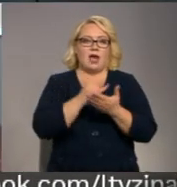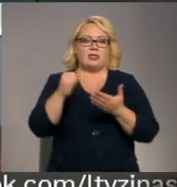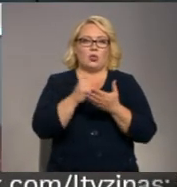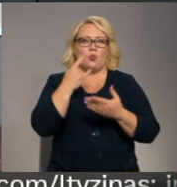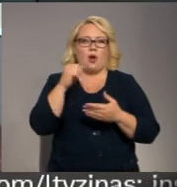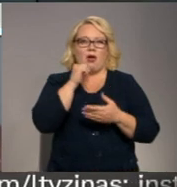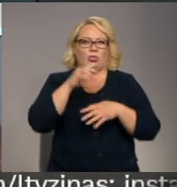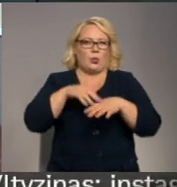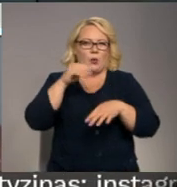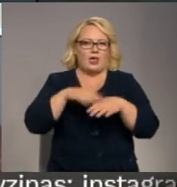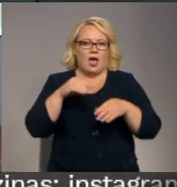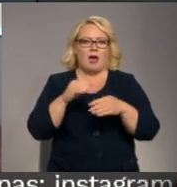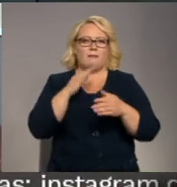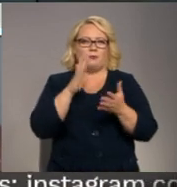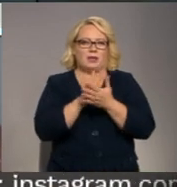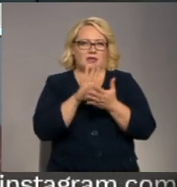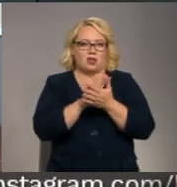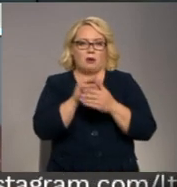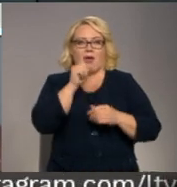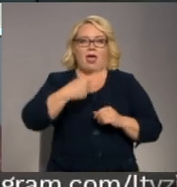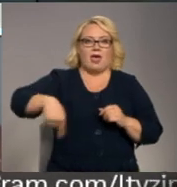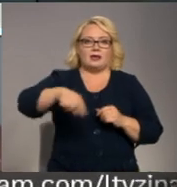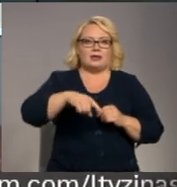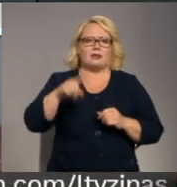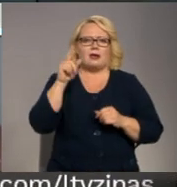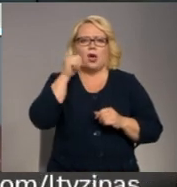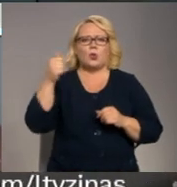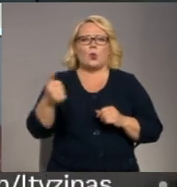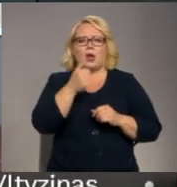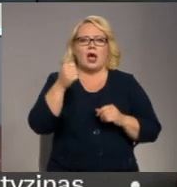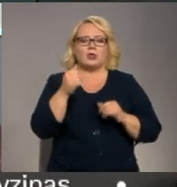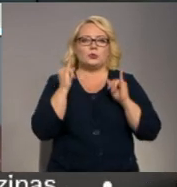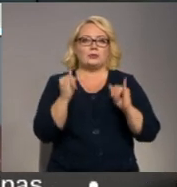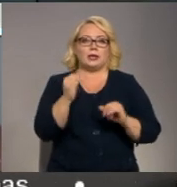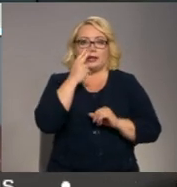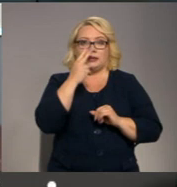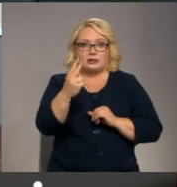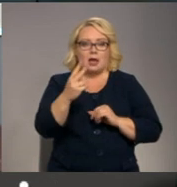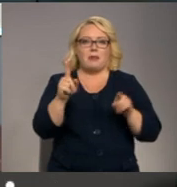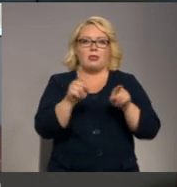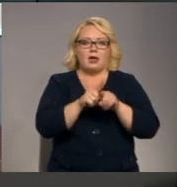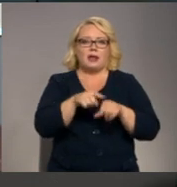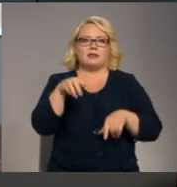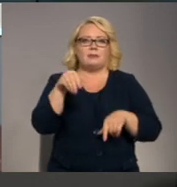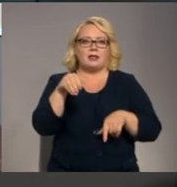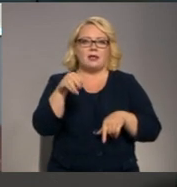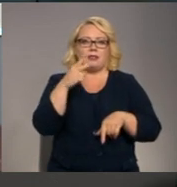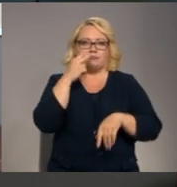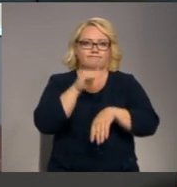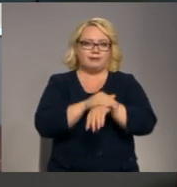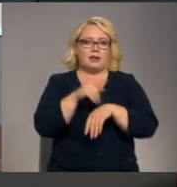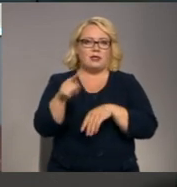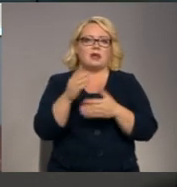duņām sanasumiem un piesārņojuma. Ezers ne tikai ar katru gadu sliktāk izskatās, bet Smiltenē arī secināts, tā